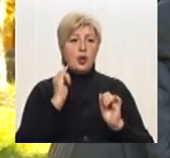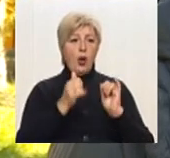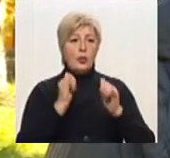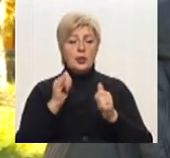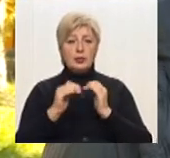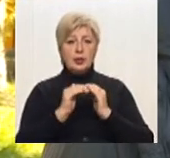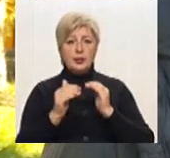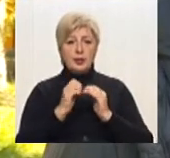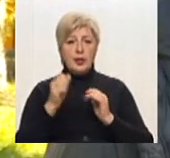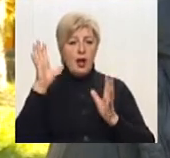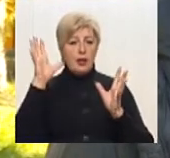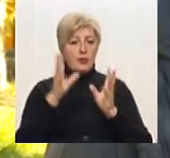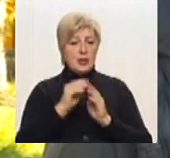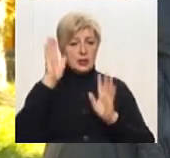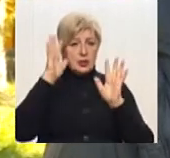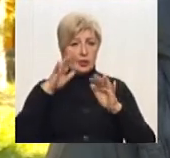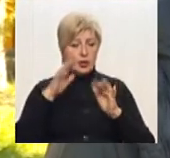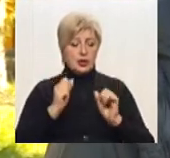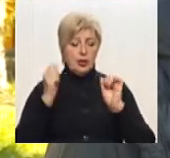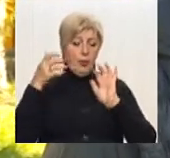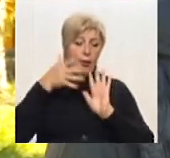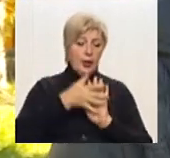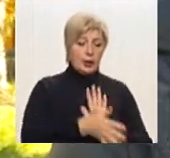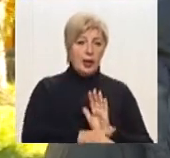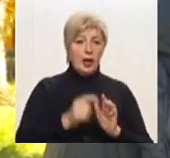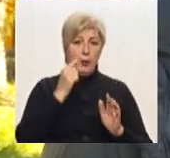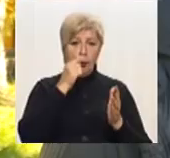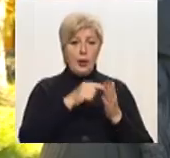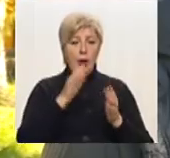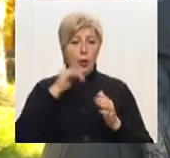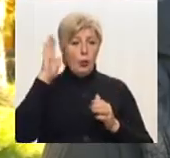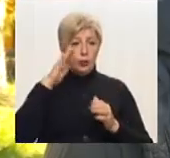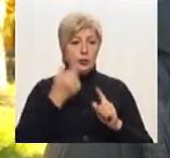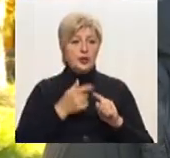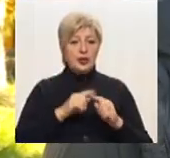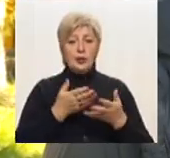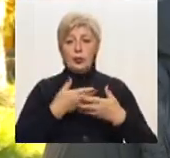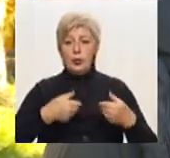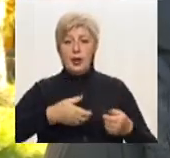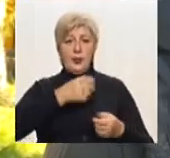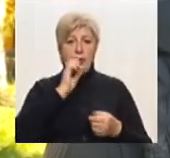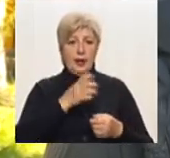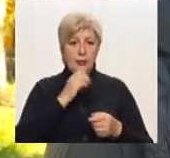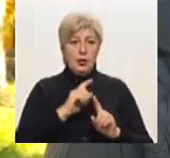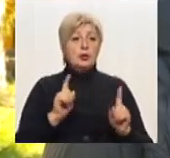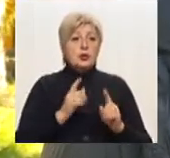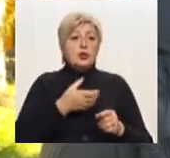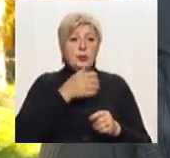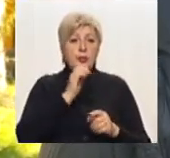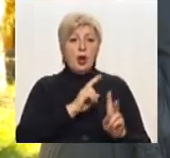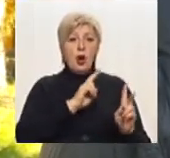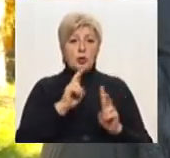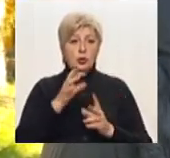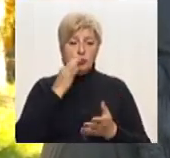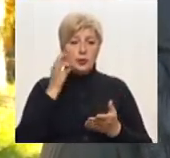з дощем потрапляє у воду. У воду, яку ми п'ємо. Наші діти п'ють. Всі ми харчуємось, п'ємо. Що ми п'ємо? Хто